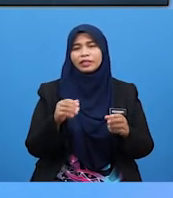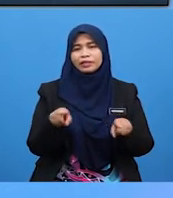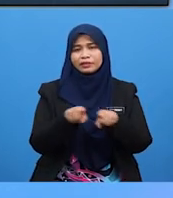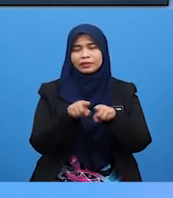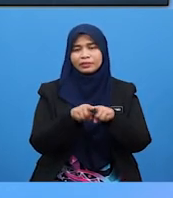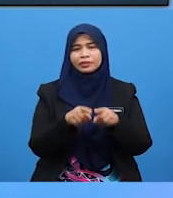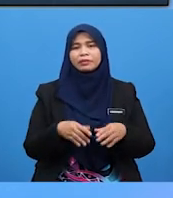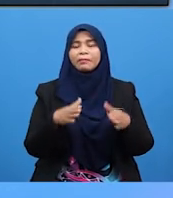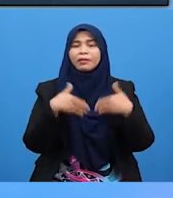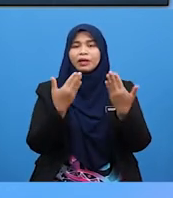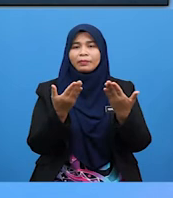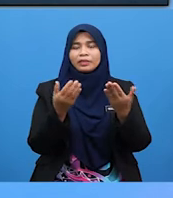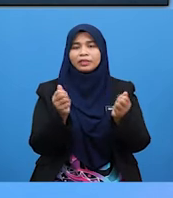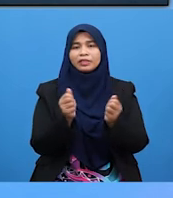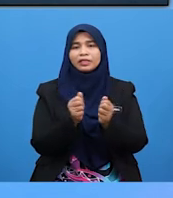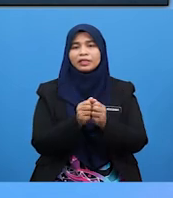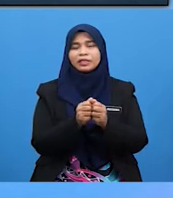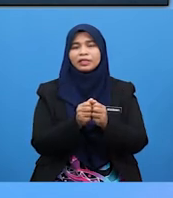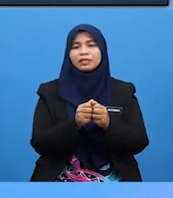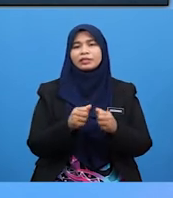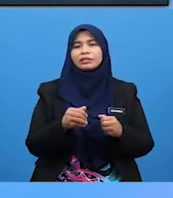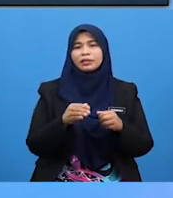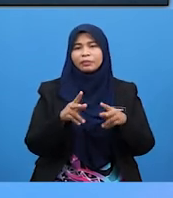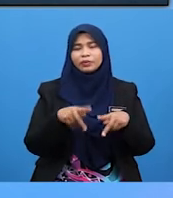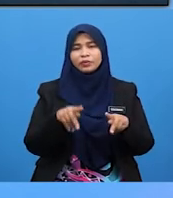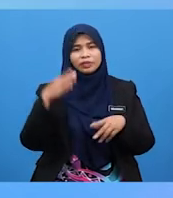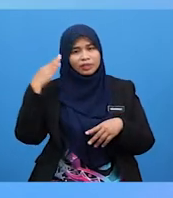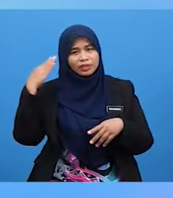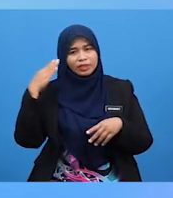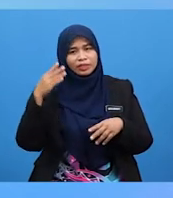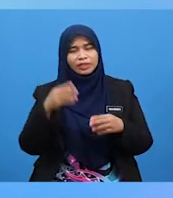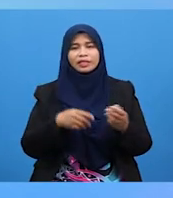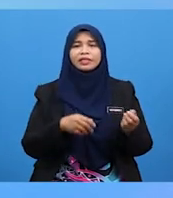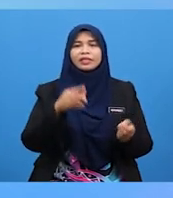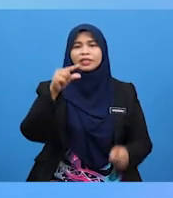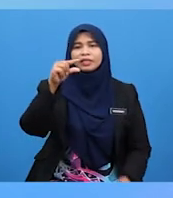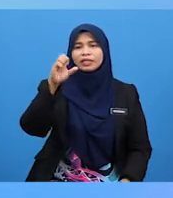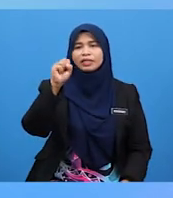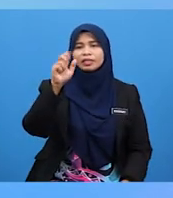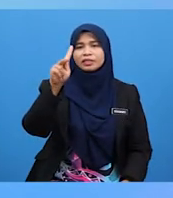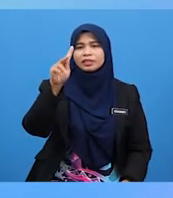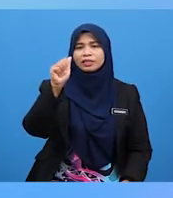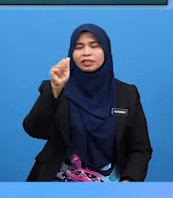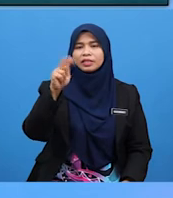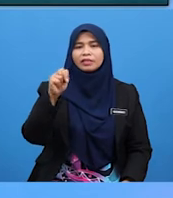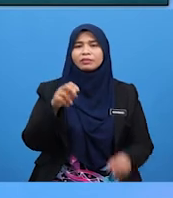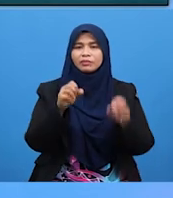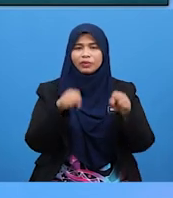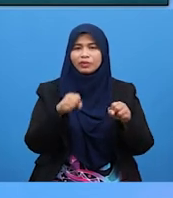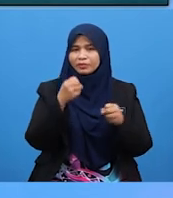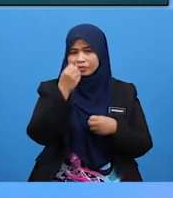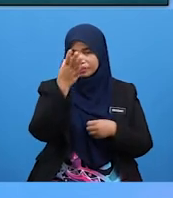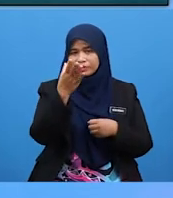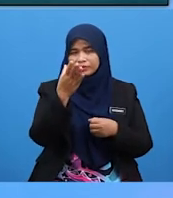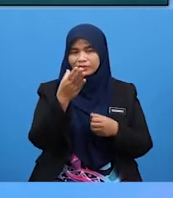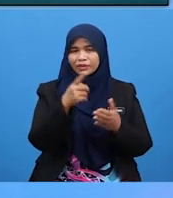Bagaimana pula Dengan bunyi Yang dihasilkan Melalui Gesekan? Boleh murid-murid Sebutkan